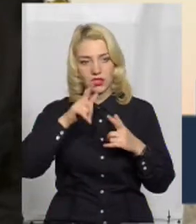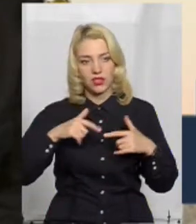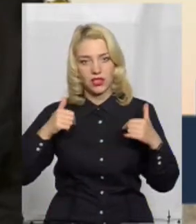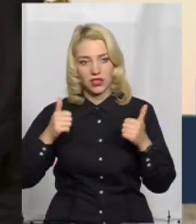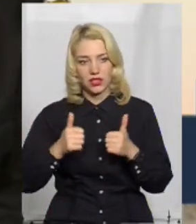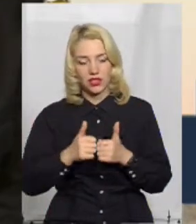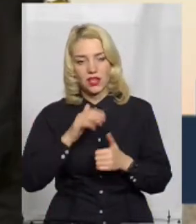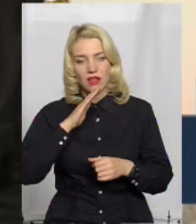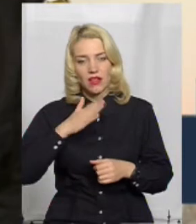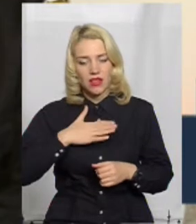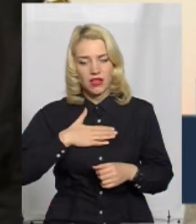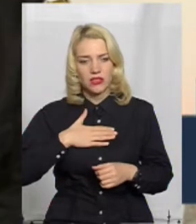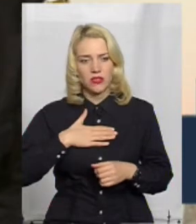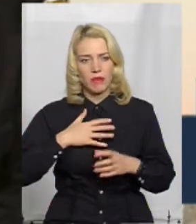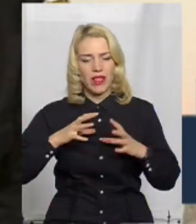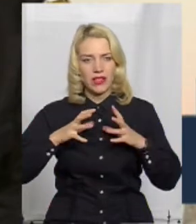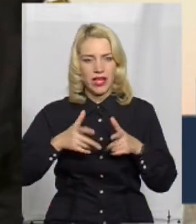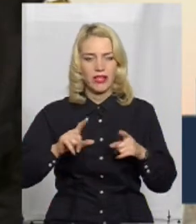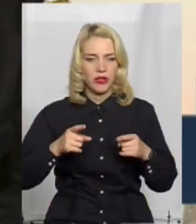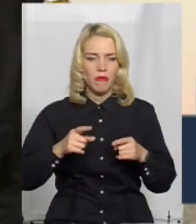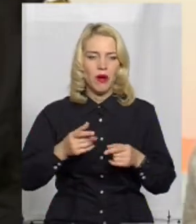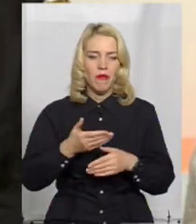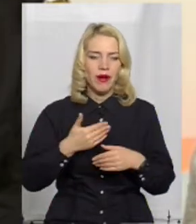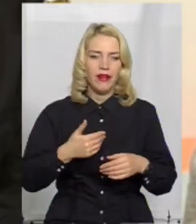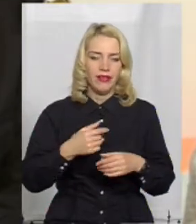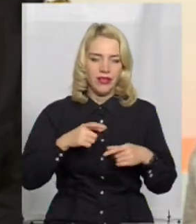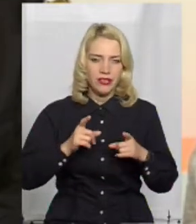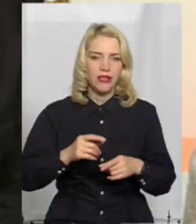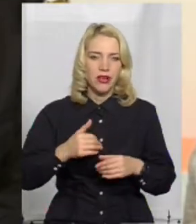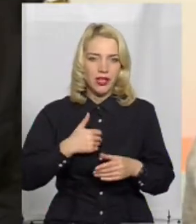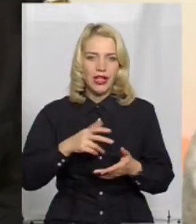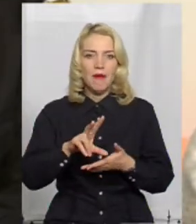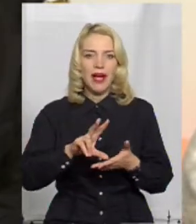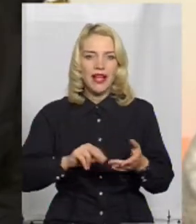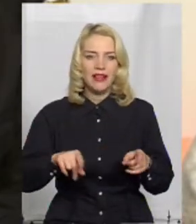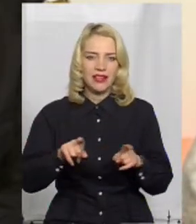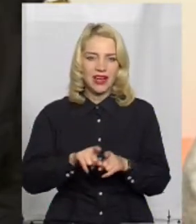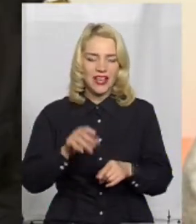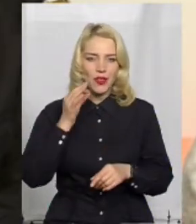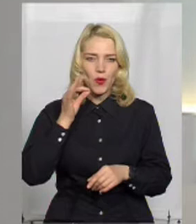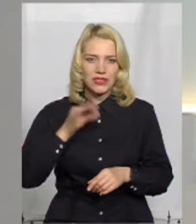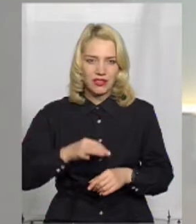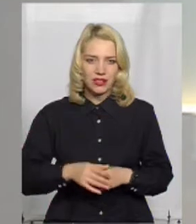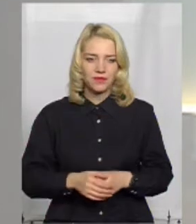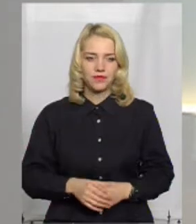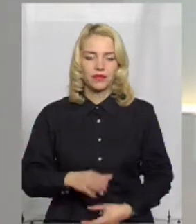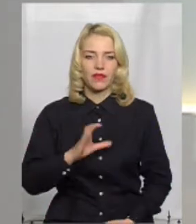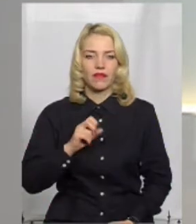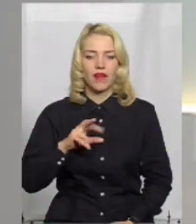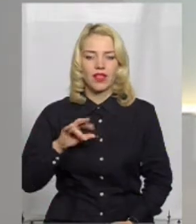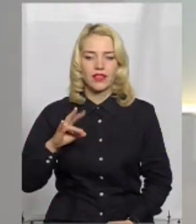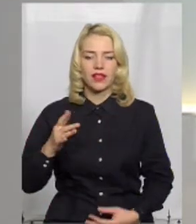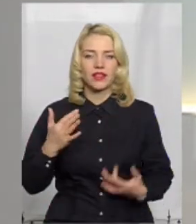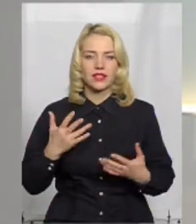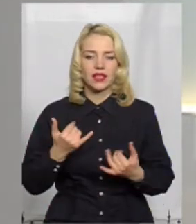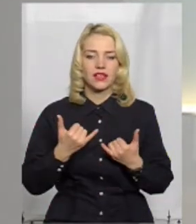нашої планети, тому дійсно ми захотіли перейняти такий досвід і собі в Україну. Пане Валентине, а наскільки